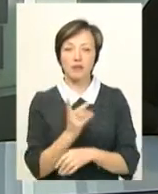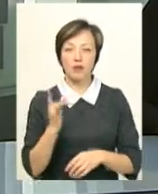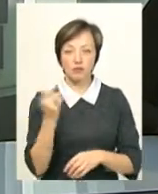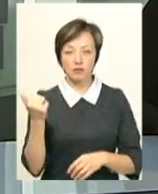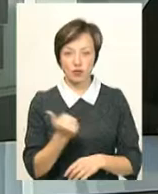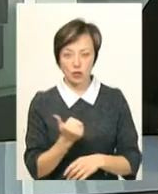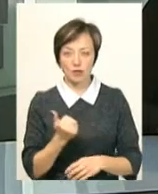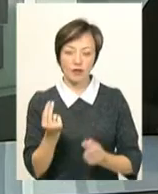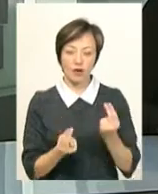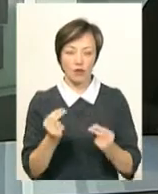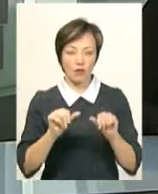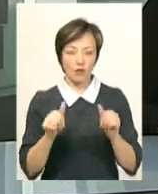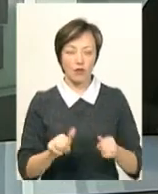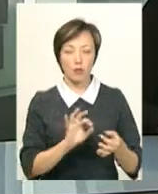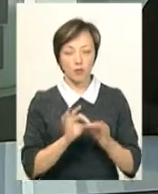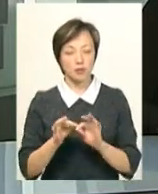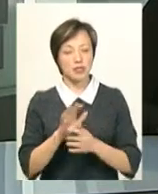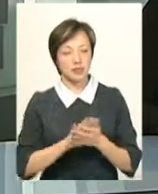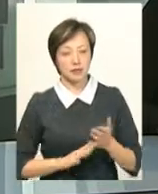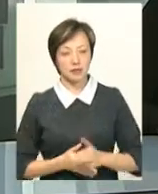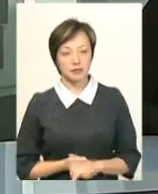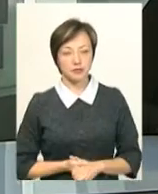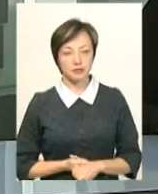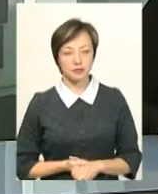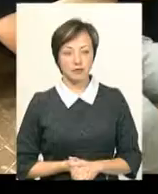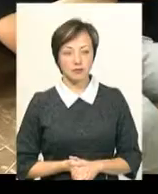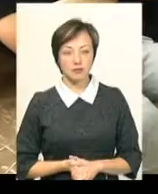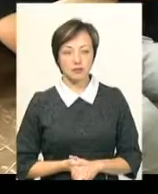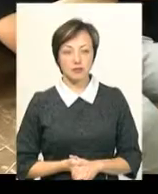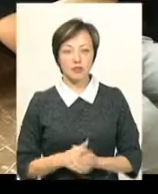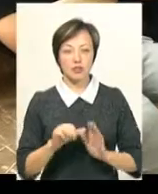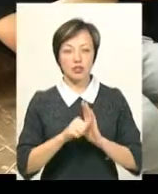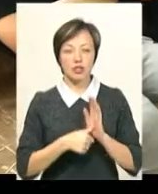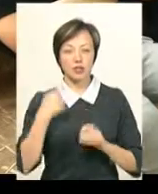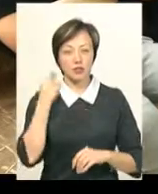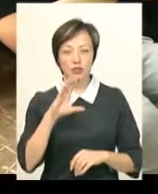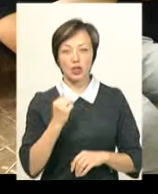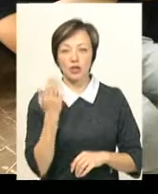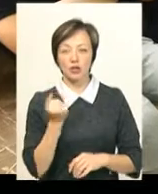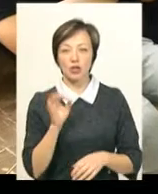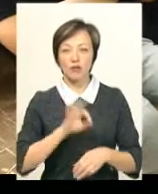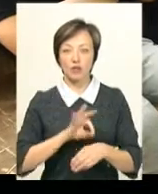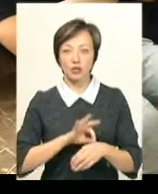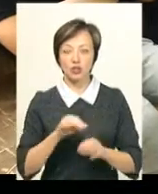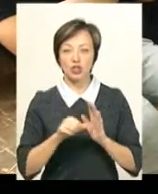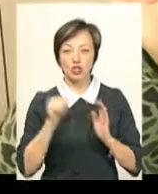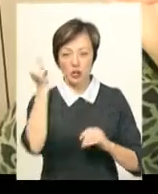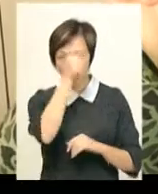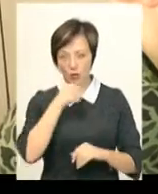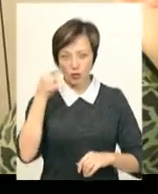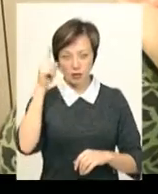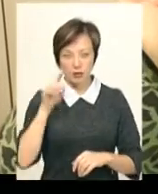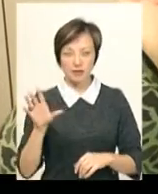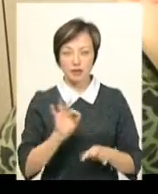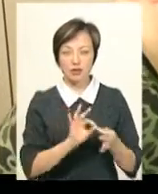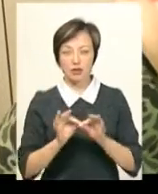тиждень у ігровій формі. Подробиці далі в сюжеті. 16-річний Сашко хворіє на цукровий діабет вже 6 років. Знає